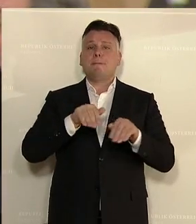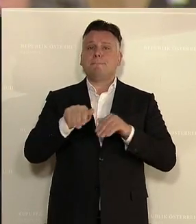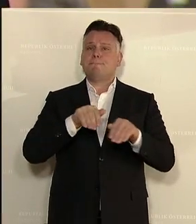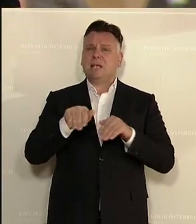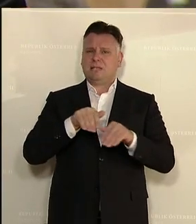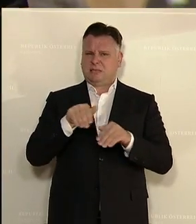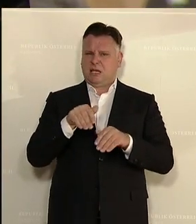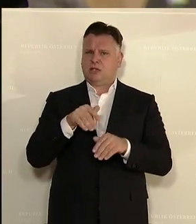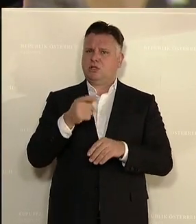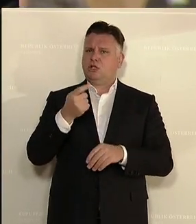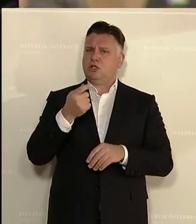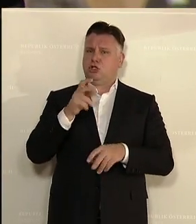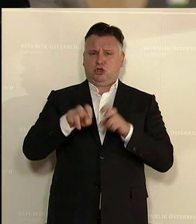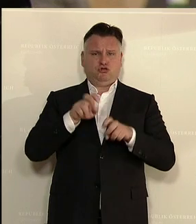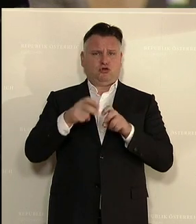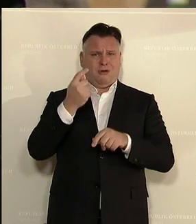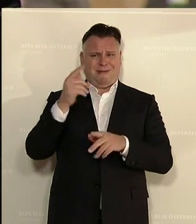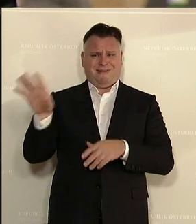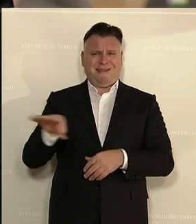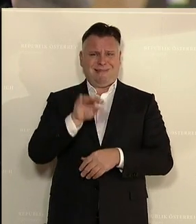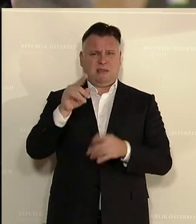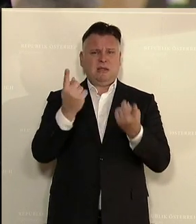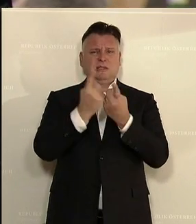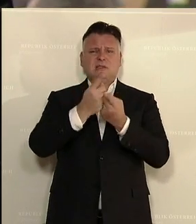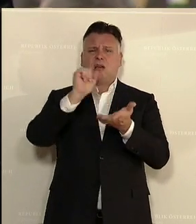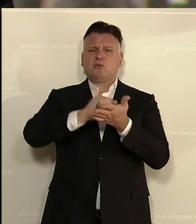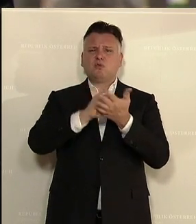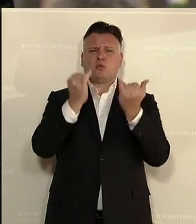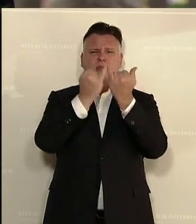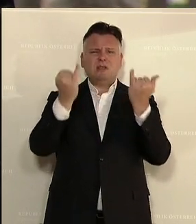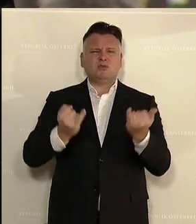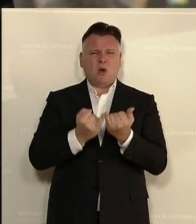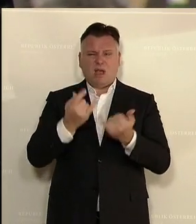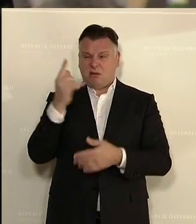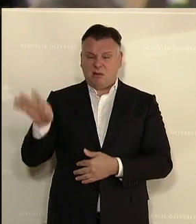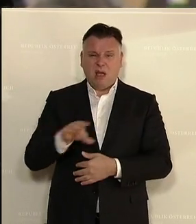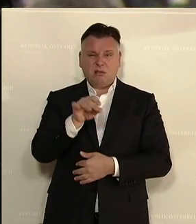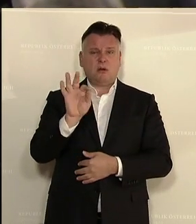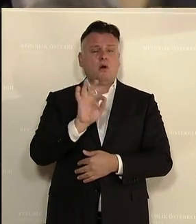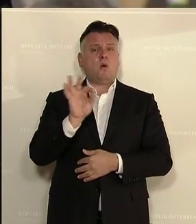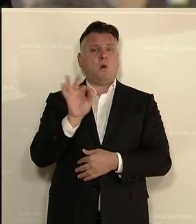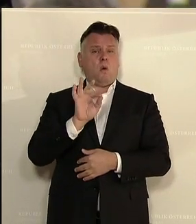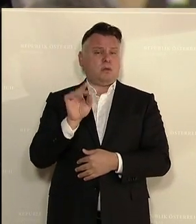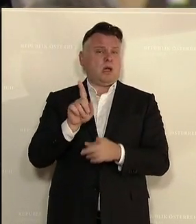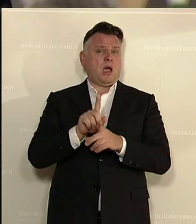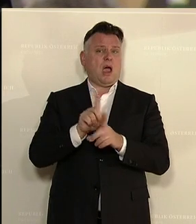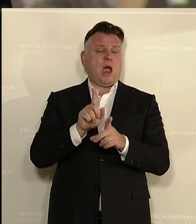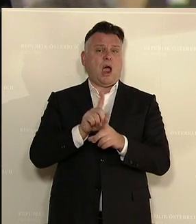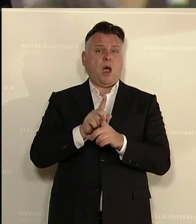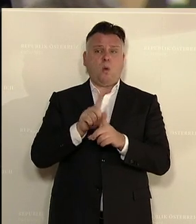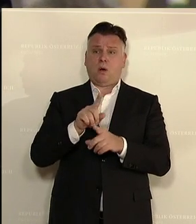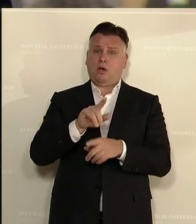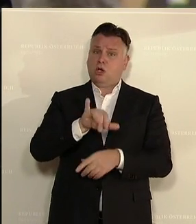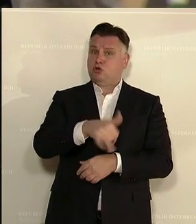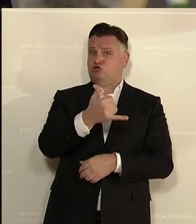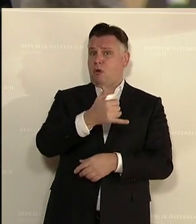Steuergeldern überteuerte Inserate an Parteizeitungen zuschanzen oder öffentlich hochdotierte, attraktive Jobs